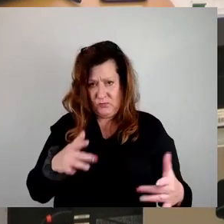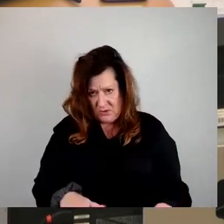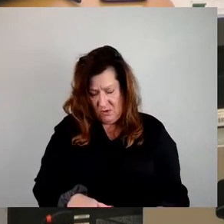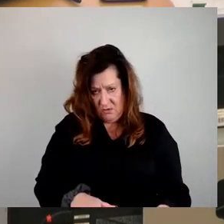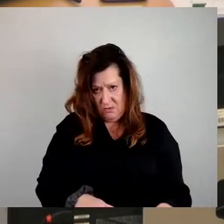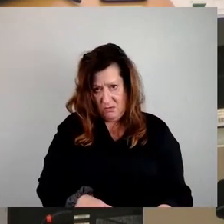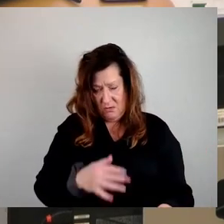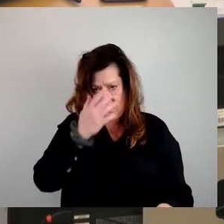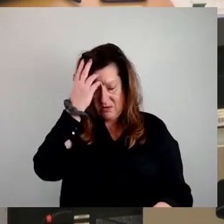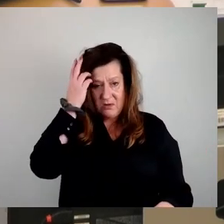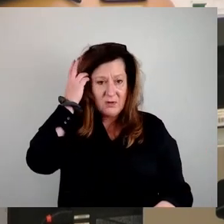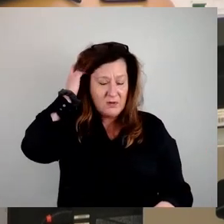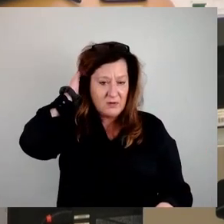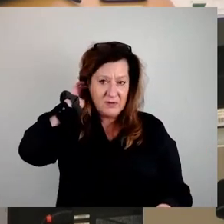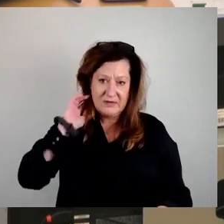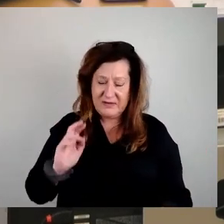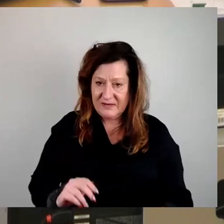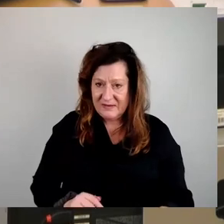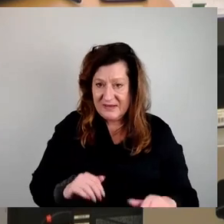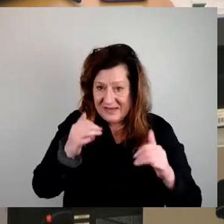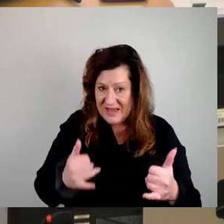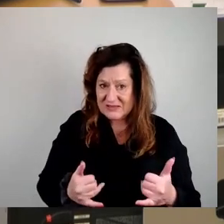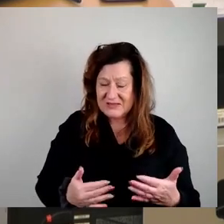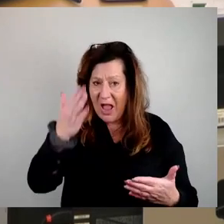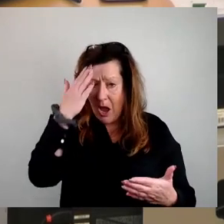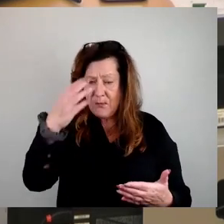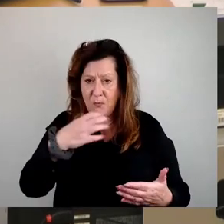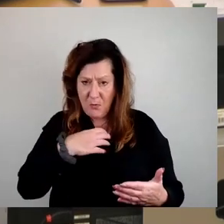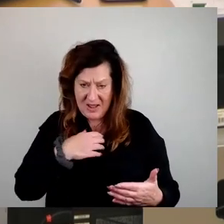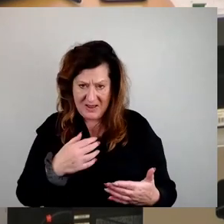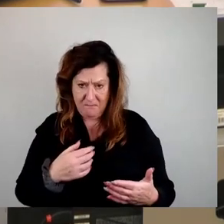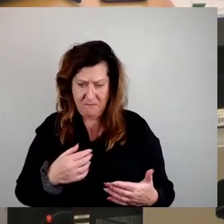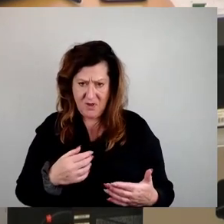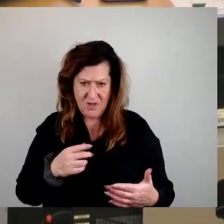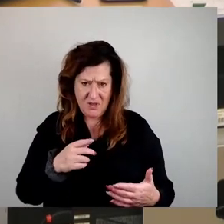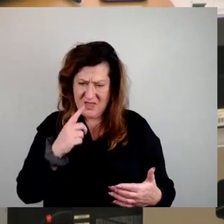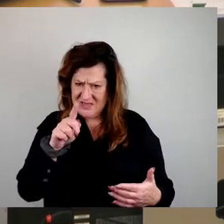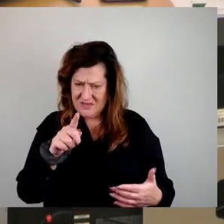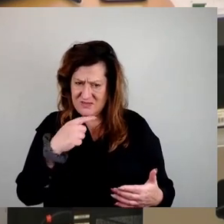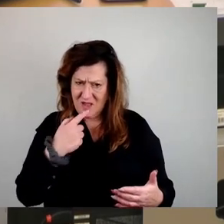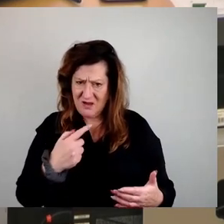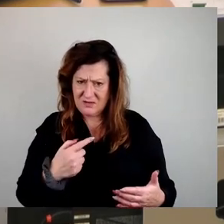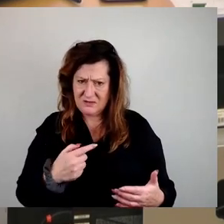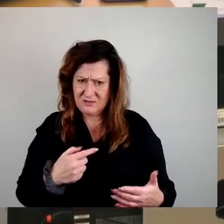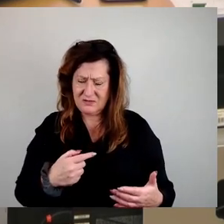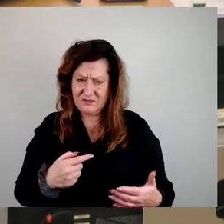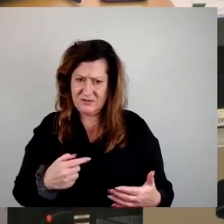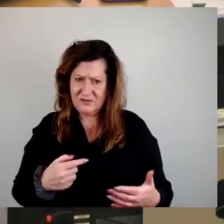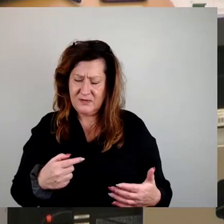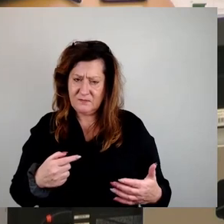jetzt die Forderung aufzustellen, unser Hauptproblem sei, jetzt dafür Sorge zu tragen, dass